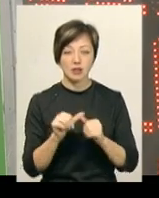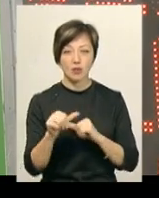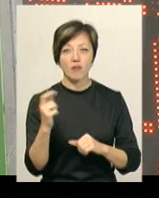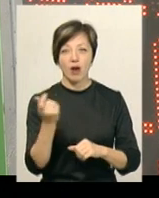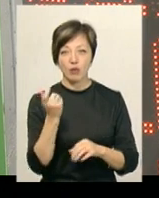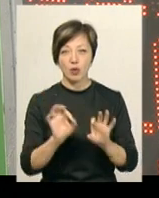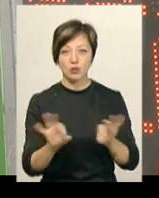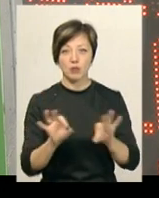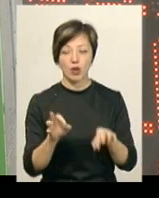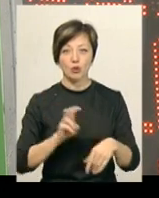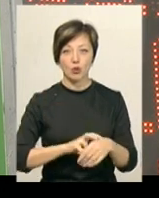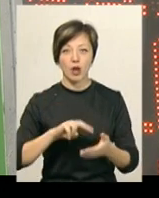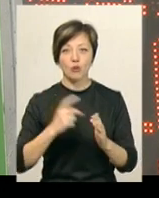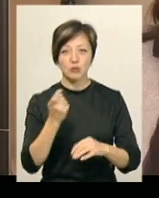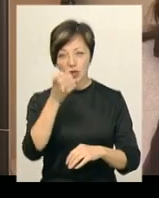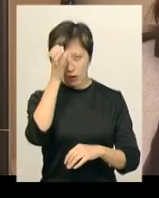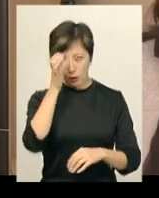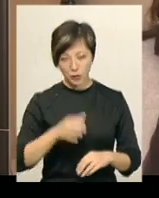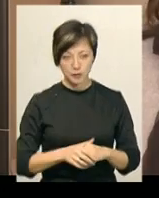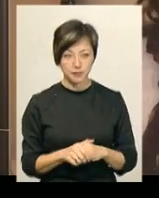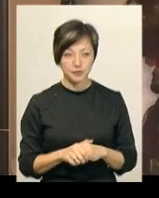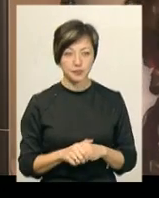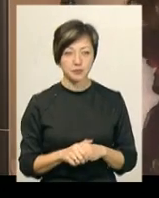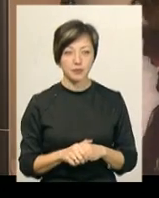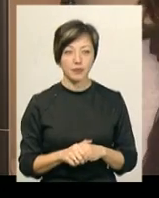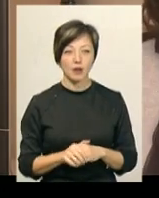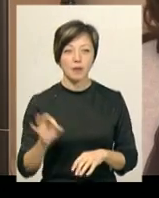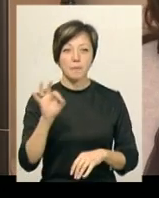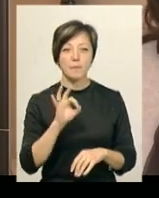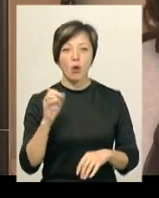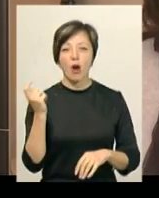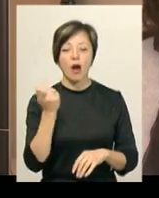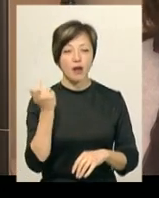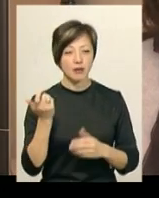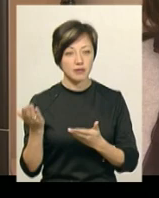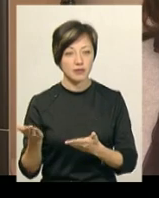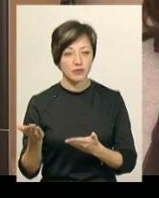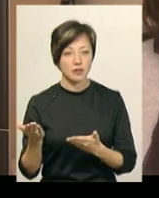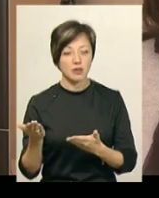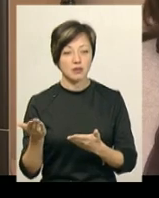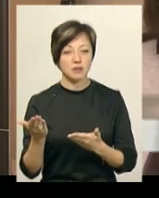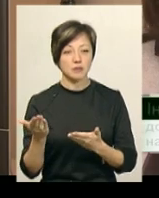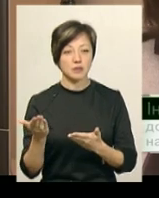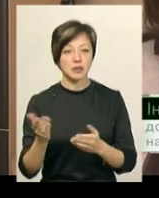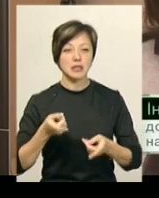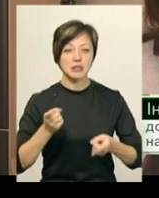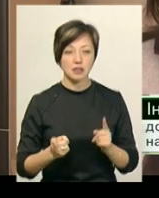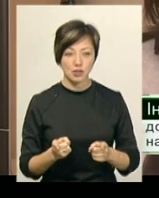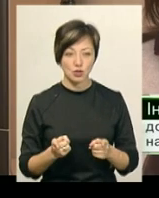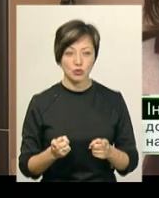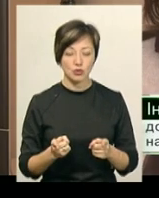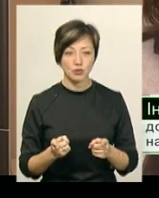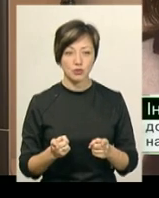Харкові, розповідає доктор економічних наук Інна Гонтарева. Що стосується Харкова, то дійсно